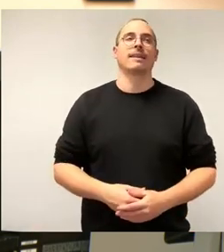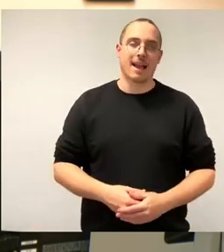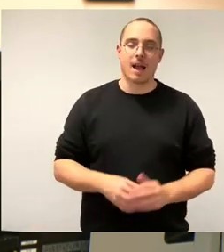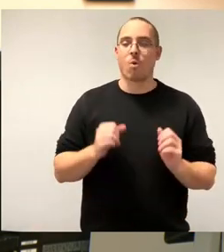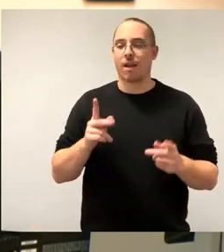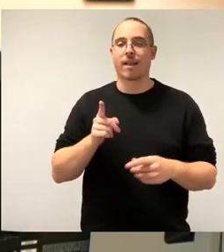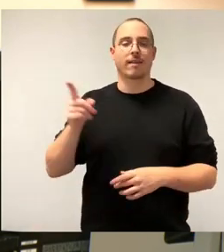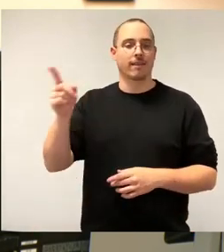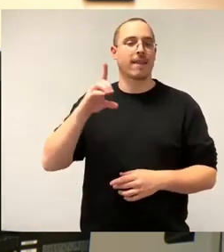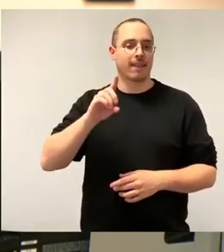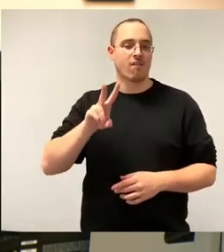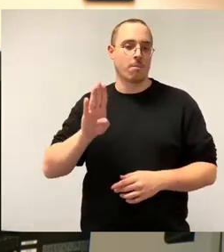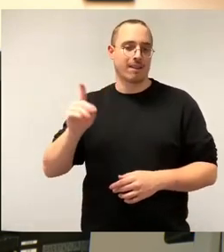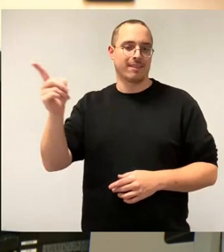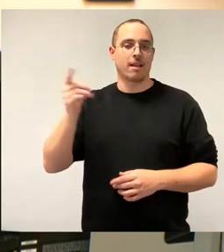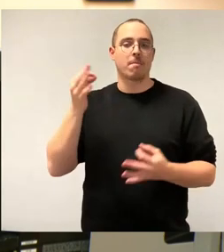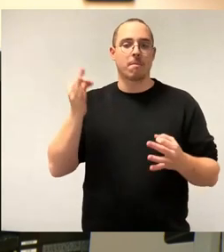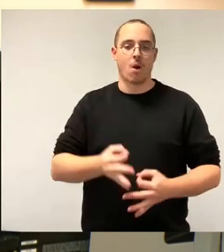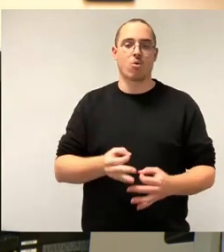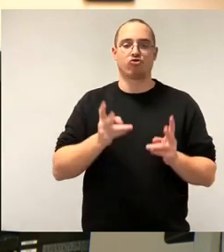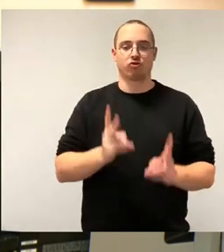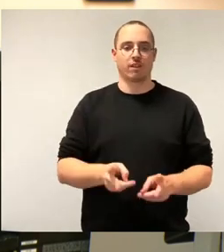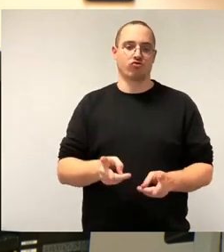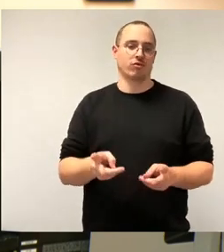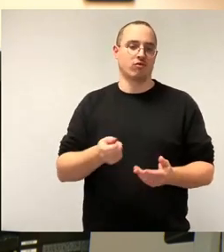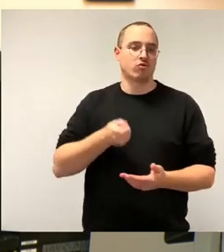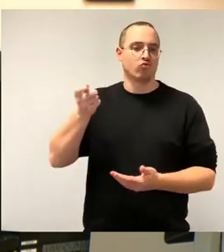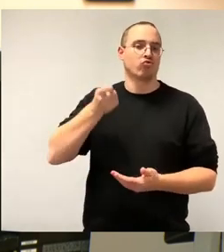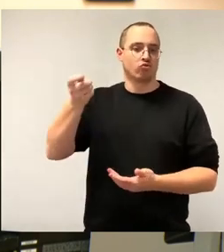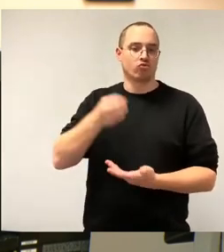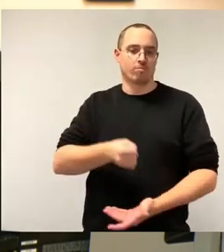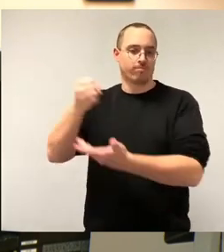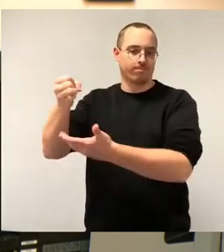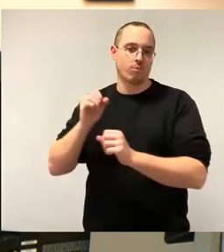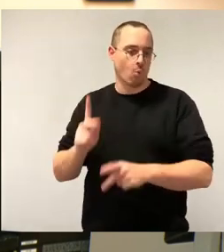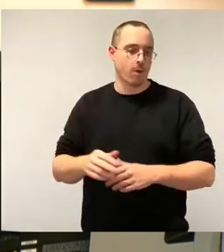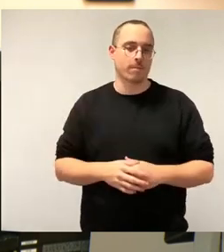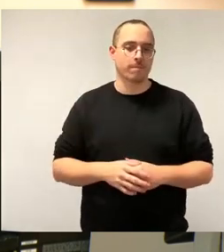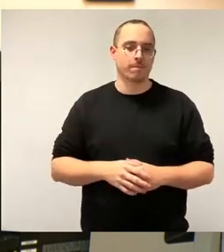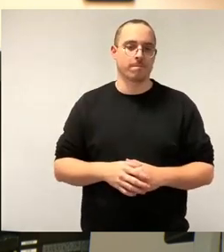Bedingungen reichen die 55 Millionen aus Verlustausgleich nicht mehr aus. Und ja, wir brauchen